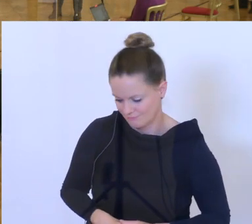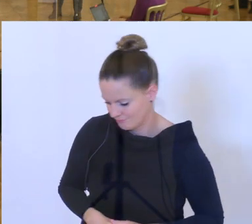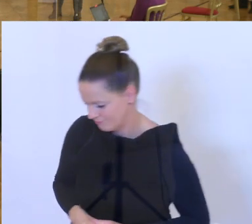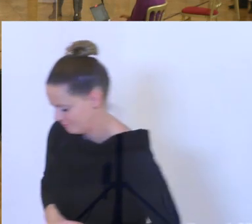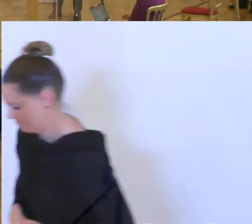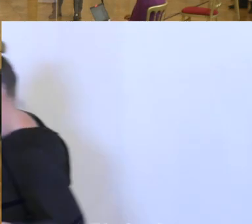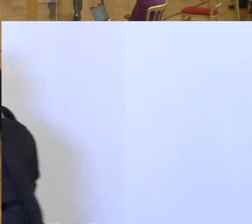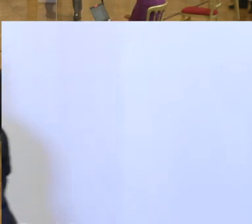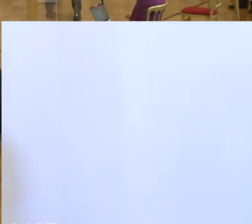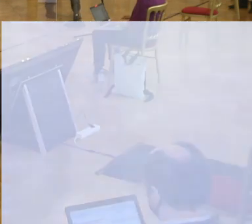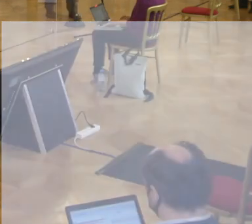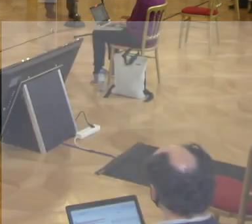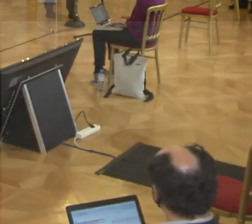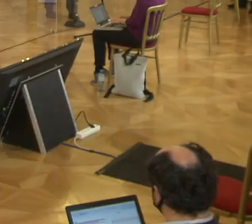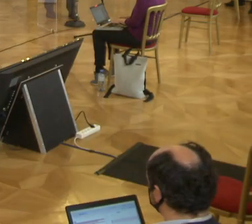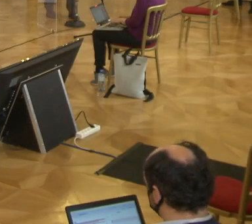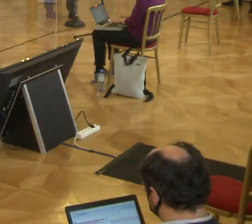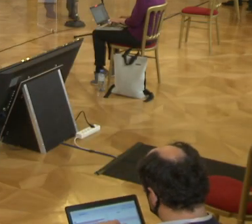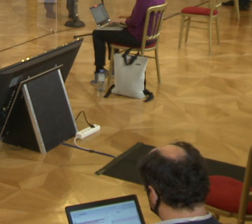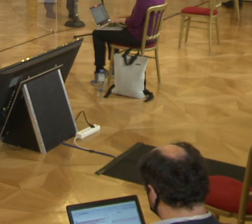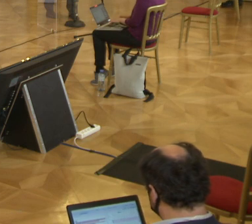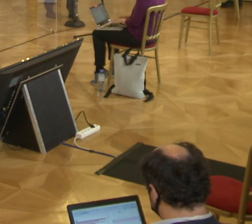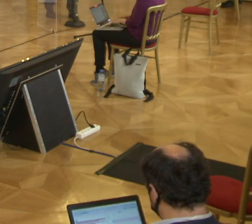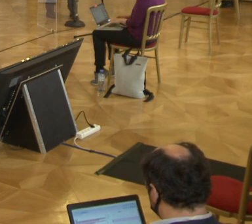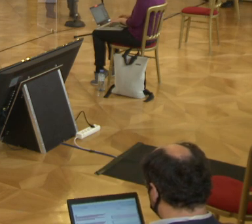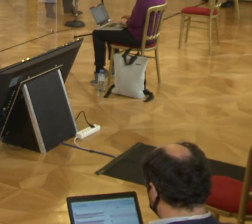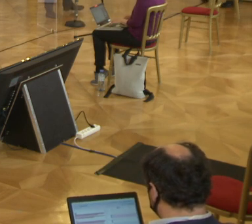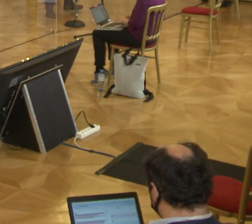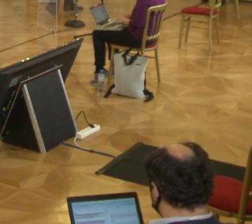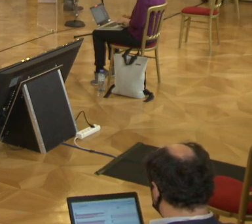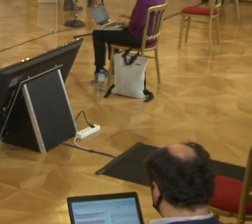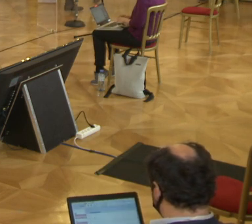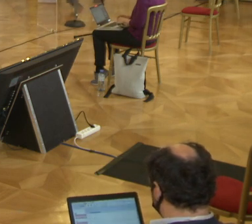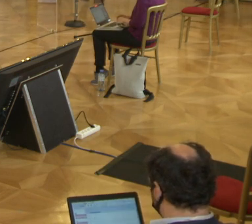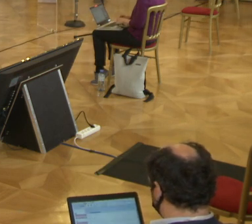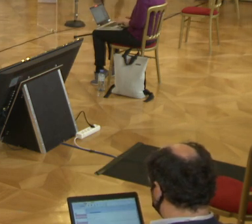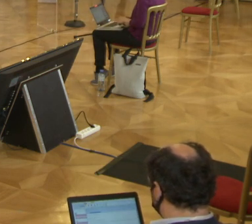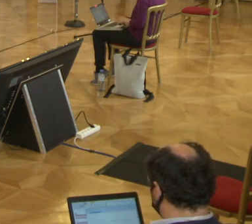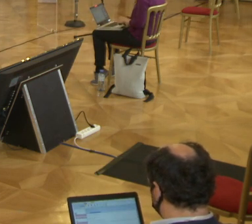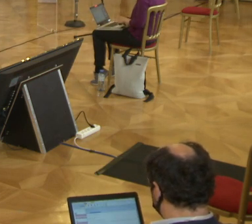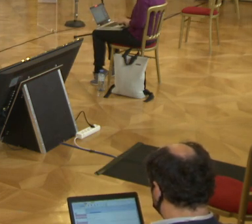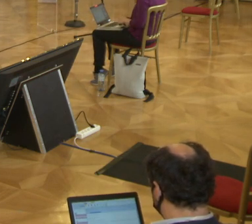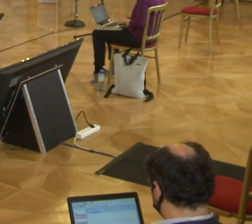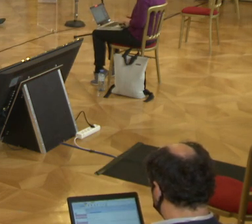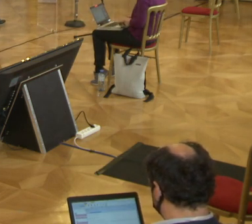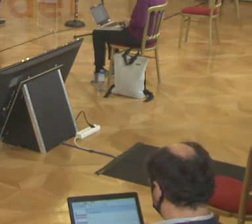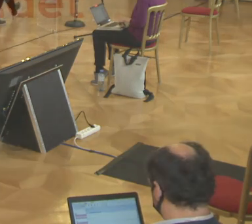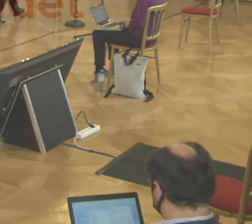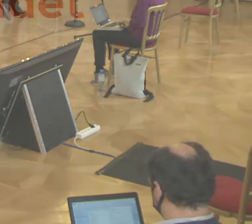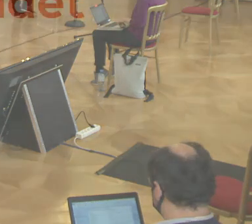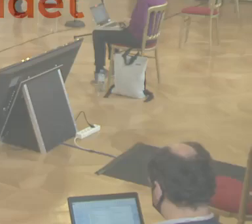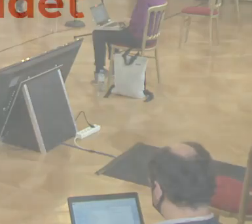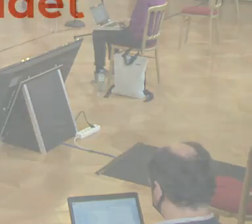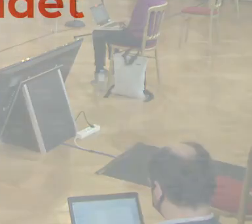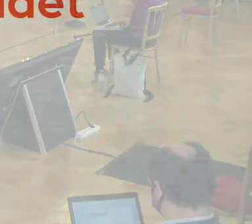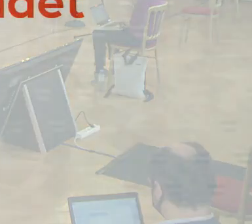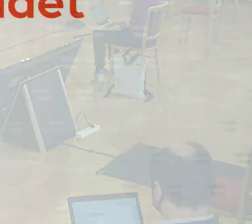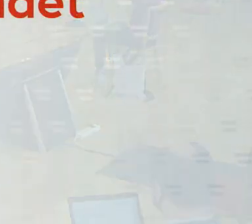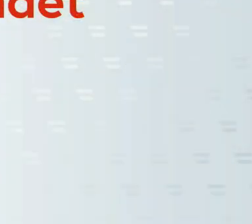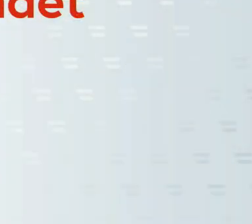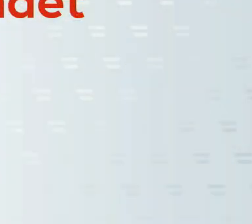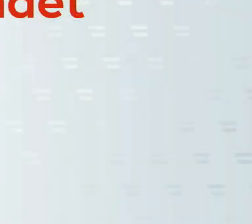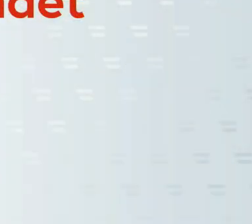für